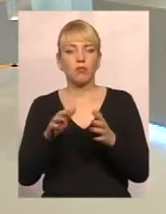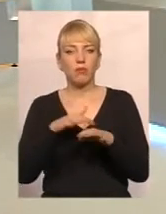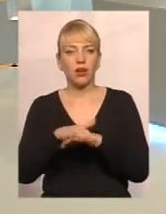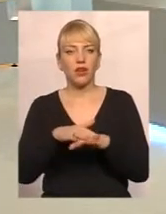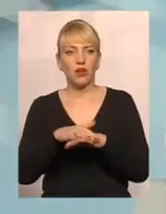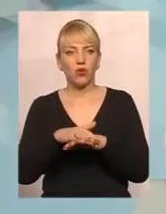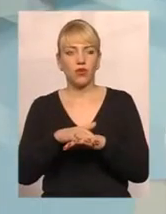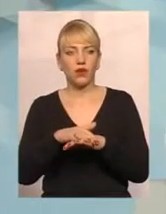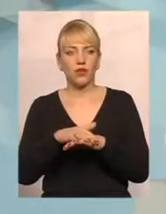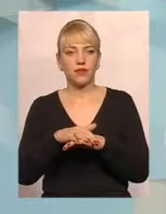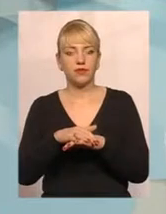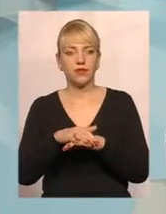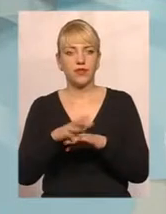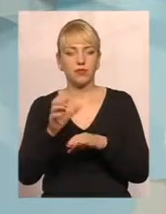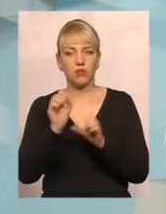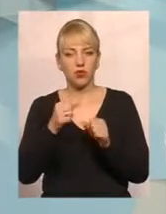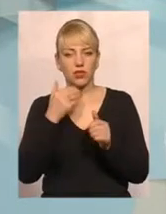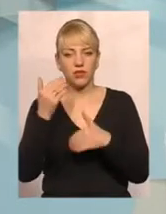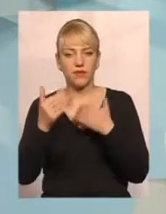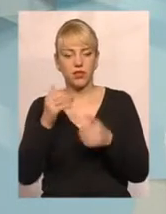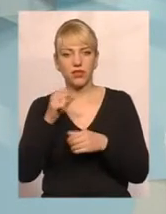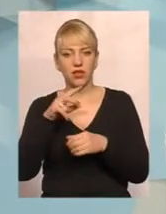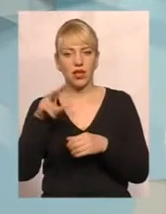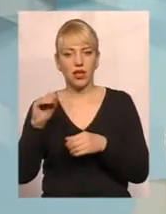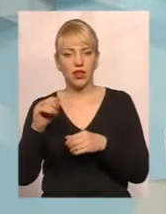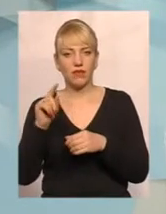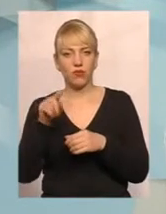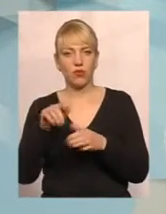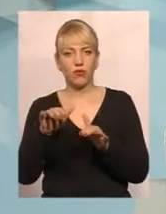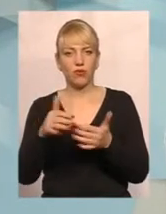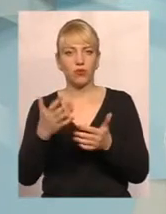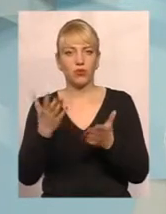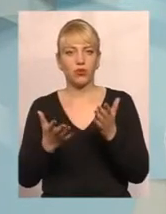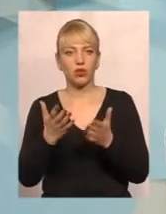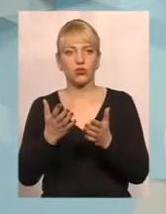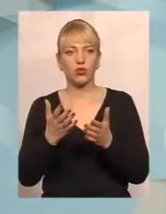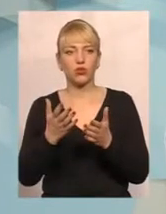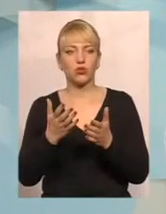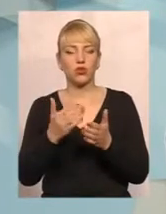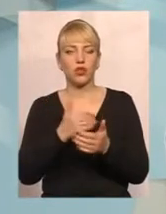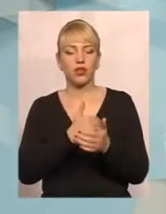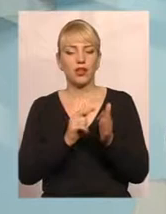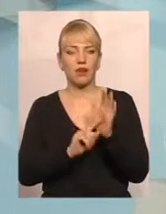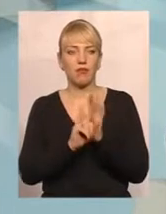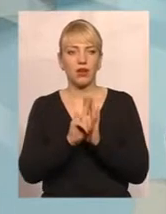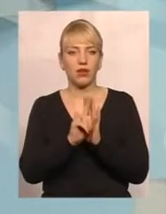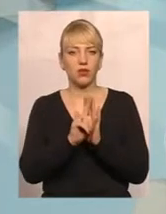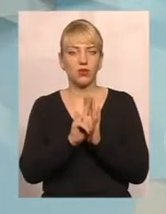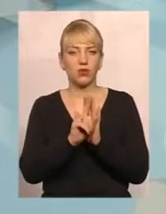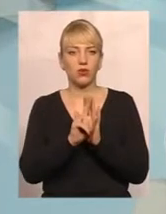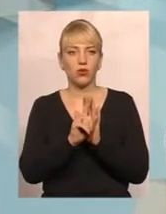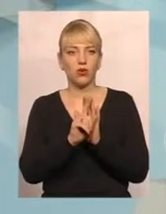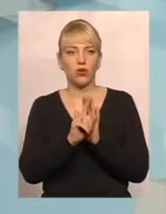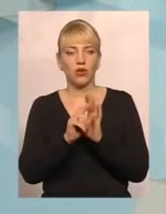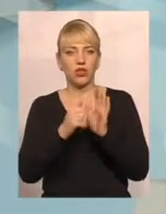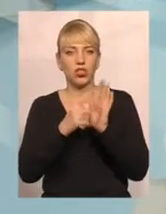Можна, звичайно, звертатися, але у випадку, якщо температура в помешканні менше, якщо я не помиляюся, 16